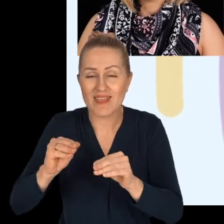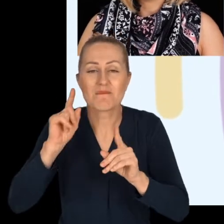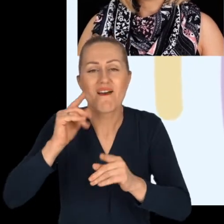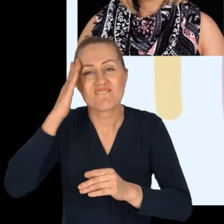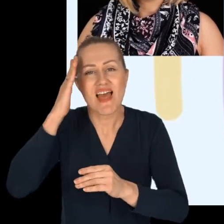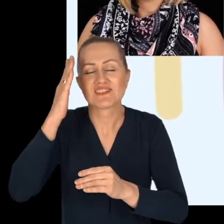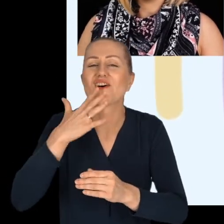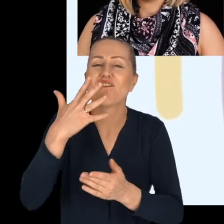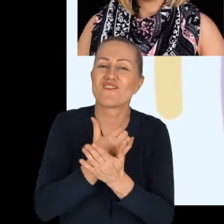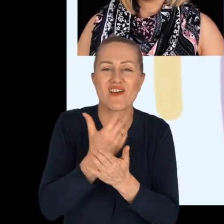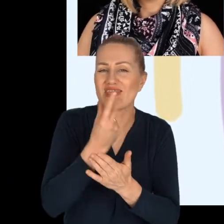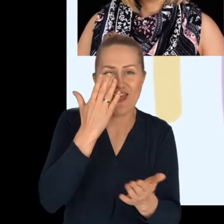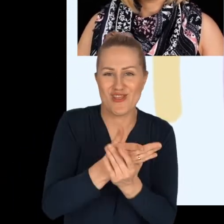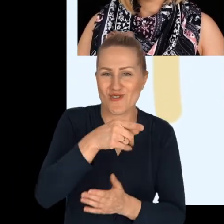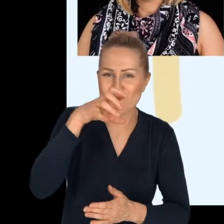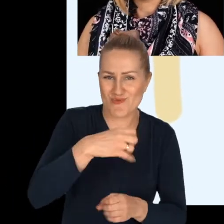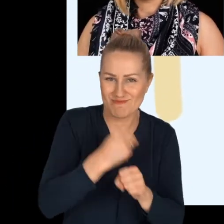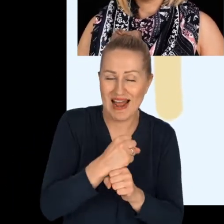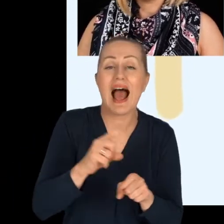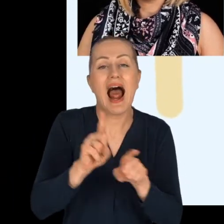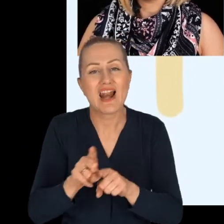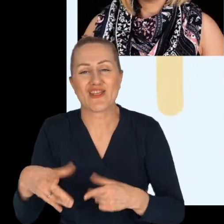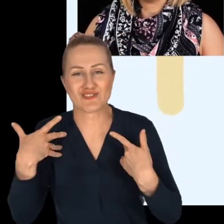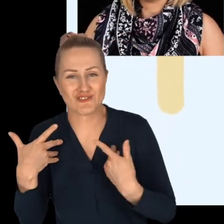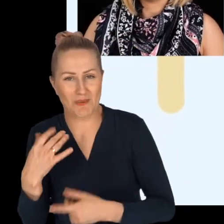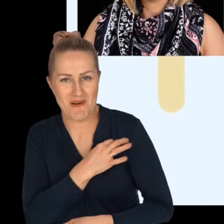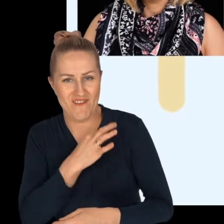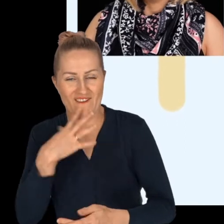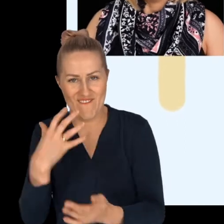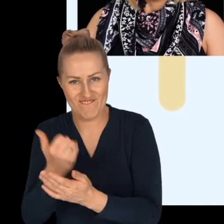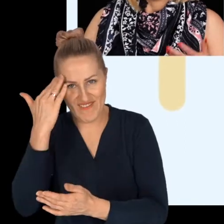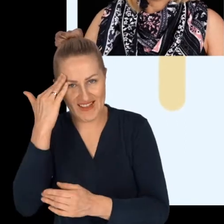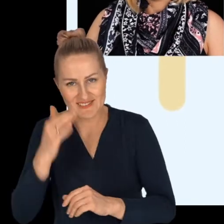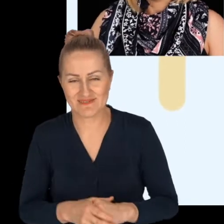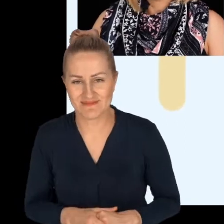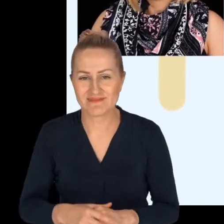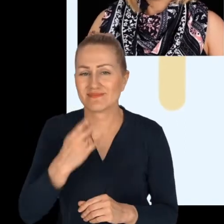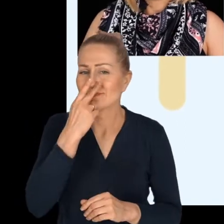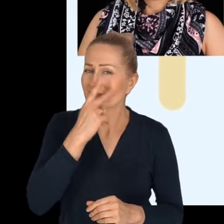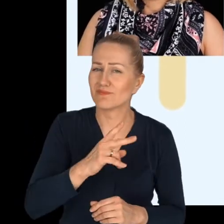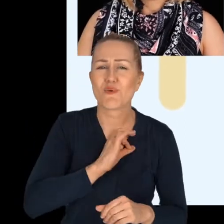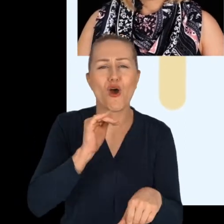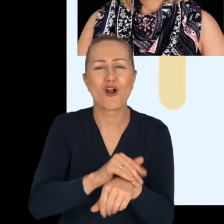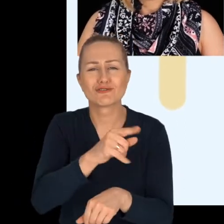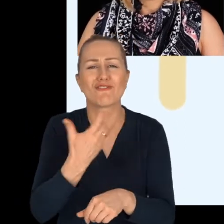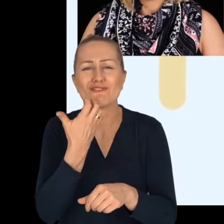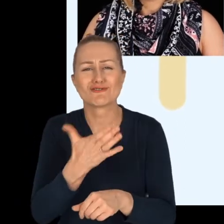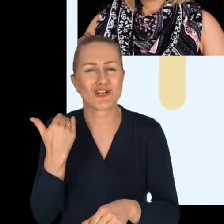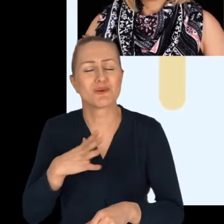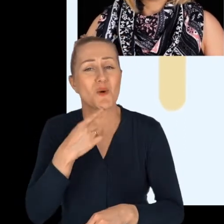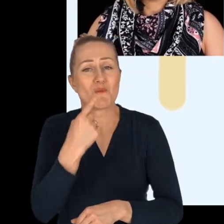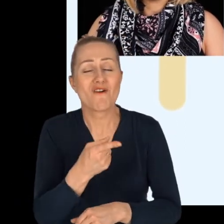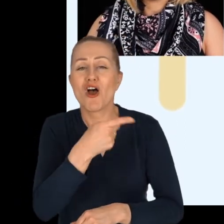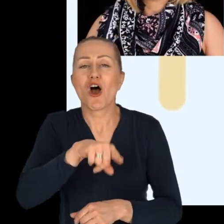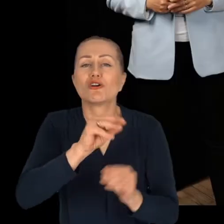nie wykorzystujemy tylko w pracy, ale również w naszym życiu prywatnym. Tak jak koleżanka wspomniała, uczestnikami